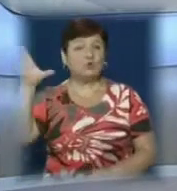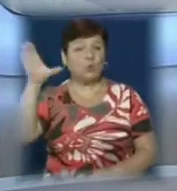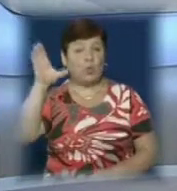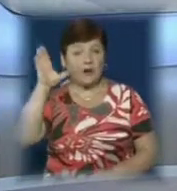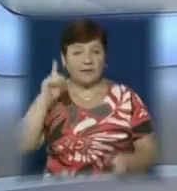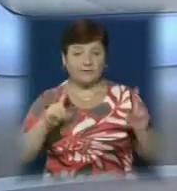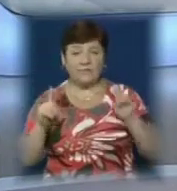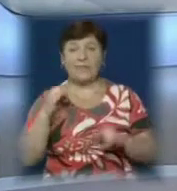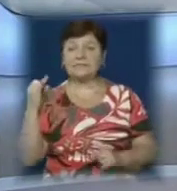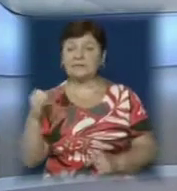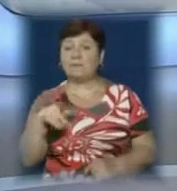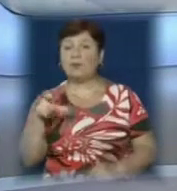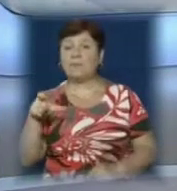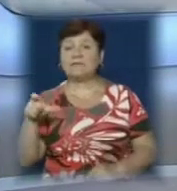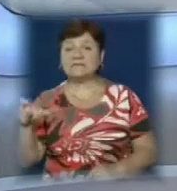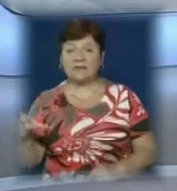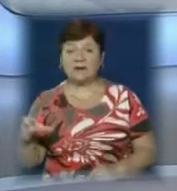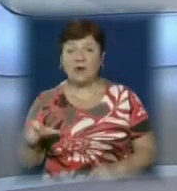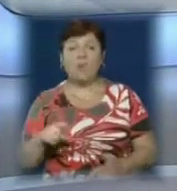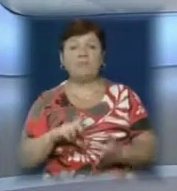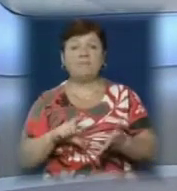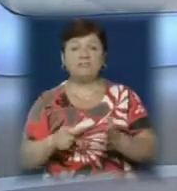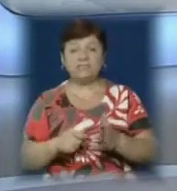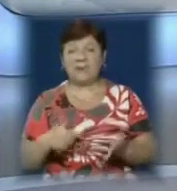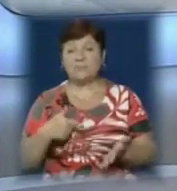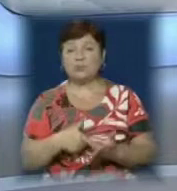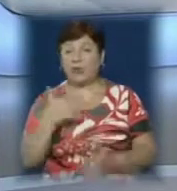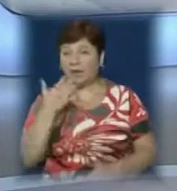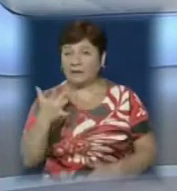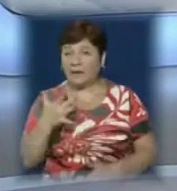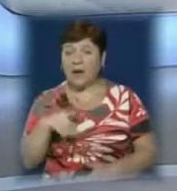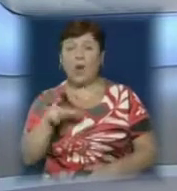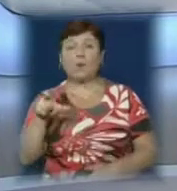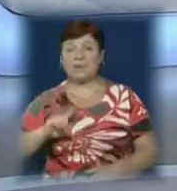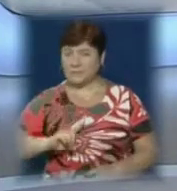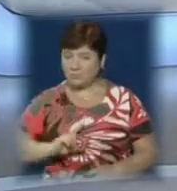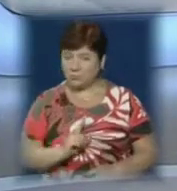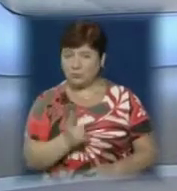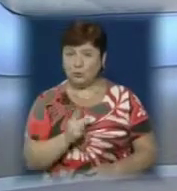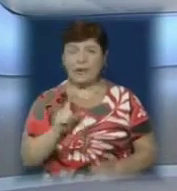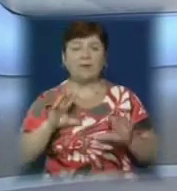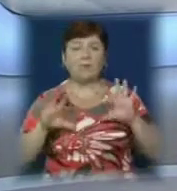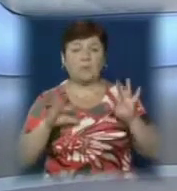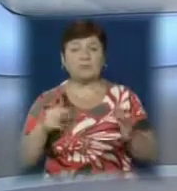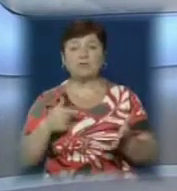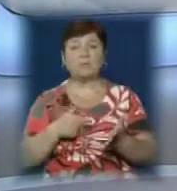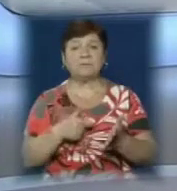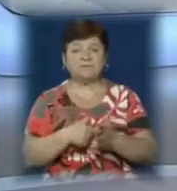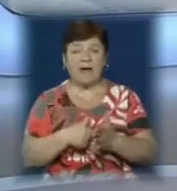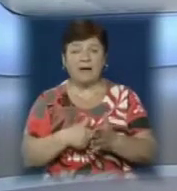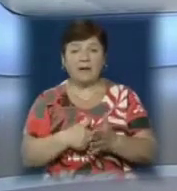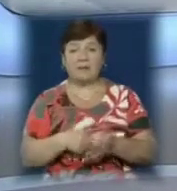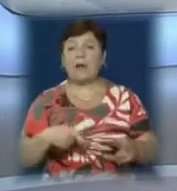відбулися за ініціативи громадського конвенту в приміщенні міської ради. Громадськість обурила інформація, що міська влада планує